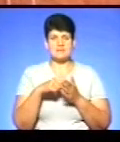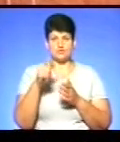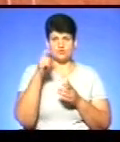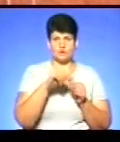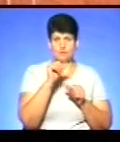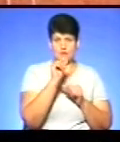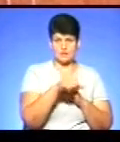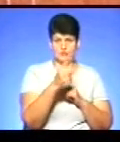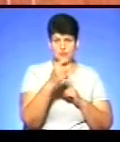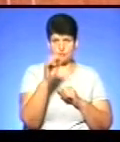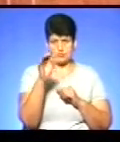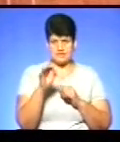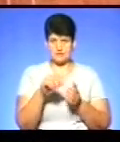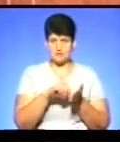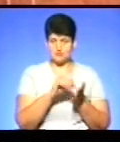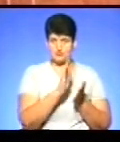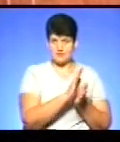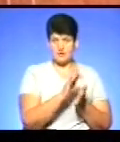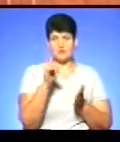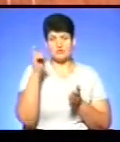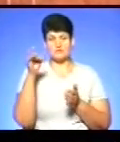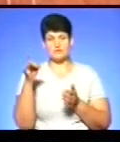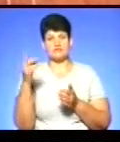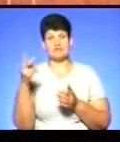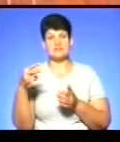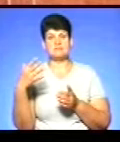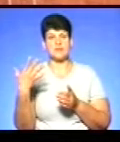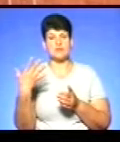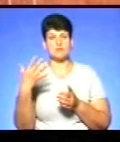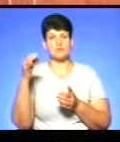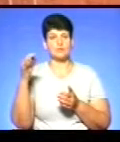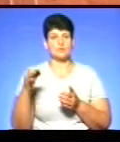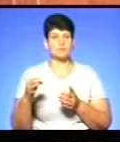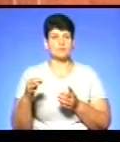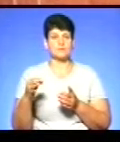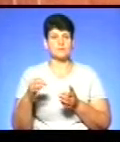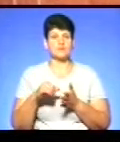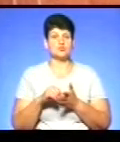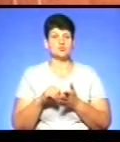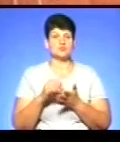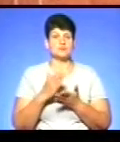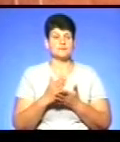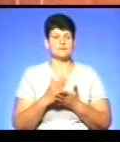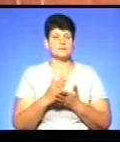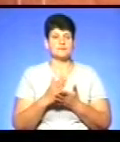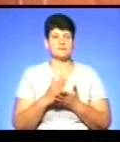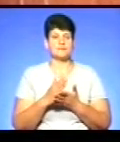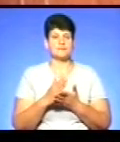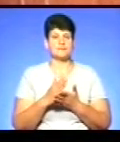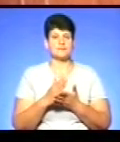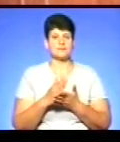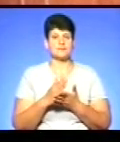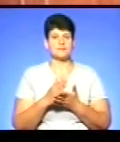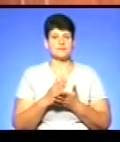окремого – 100% присутність, а Чортківський район – 25% присутність тільки. І Шумський